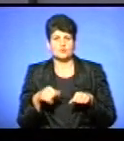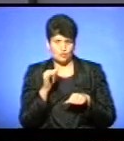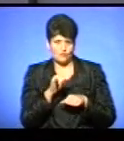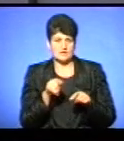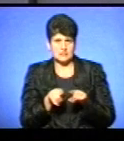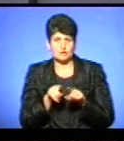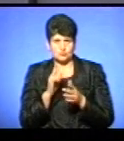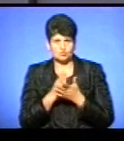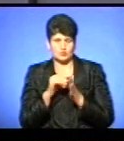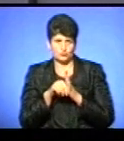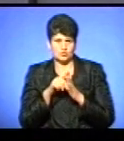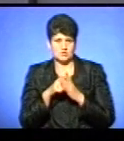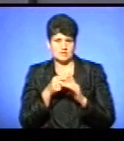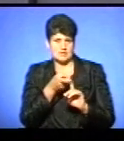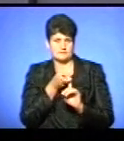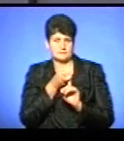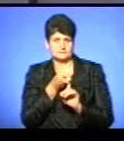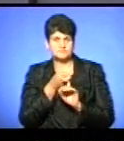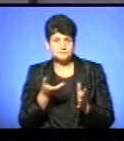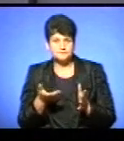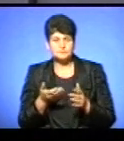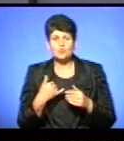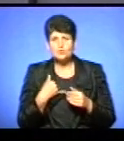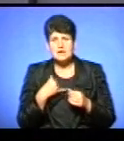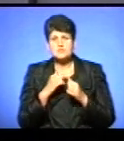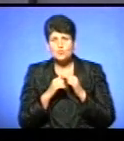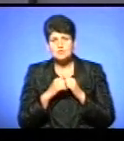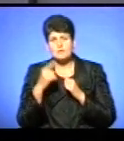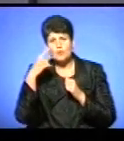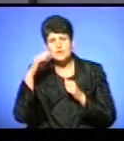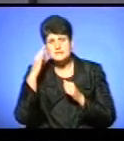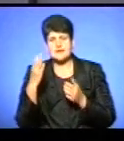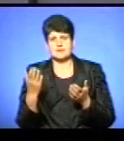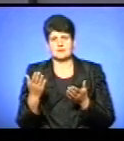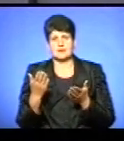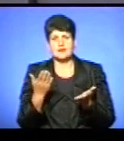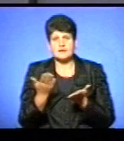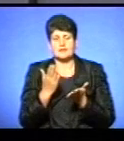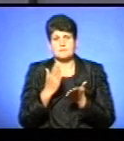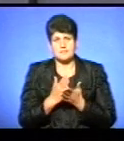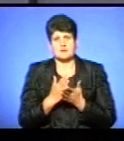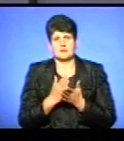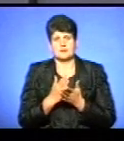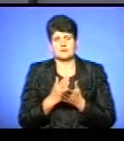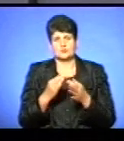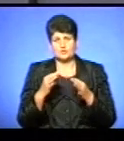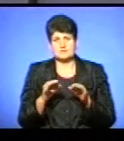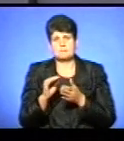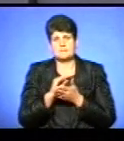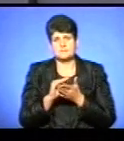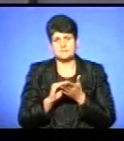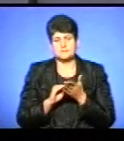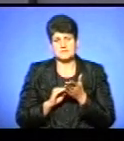внутрішня комунікація, тобто, що ви можете… Ні, ну, у нас кожний поліцейський, який має повноваження складати